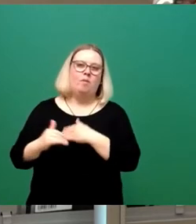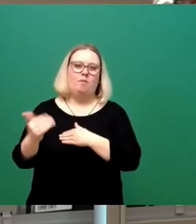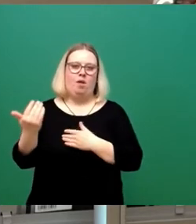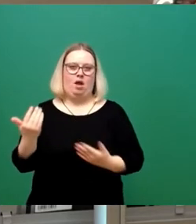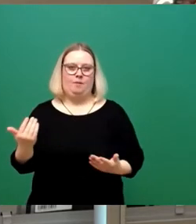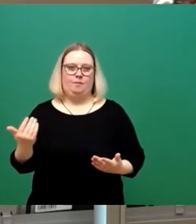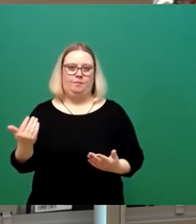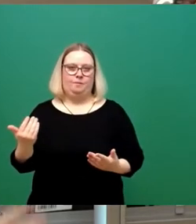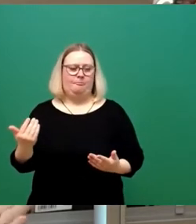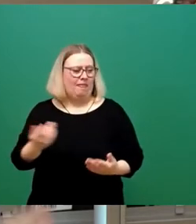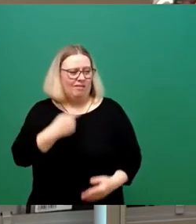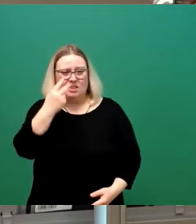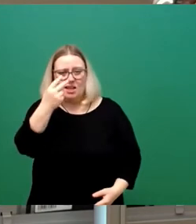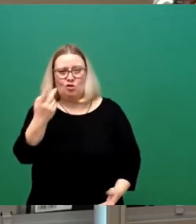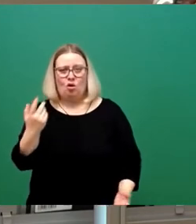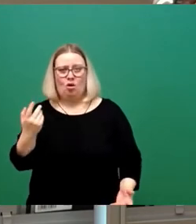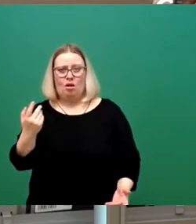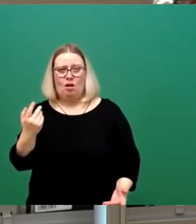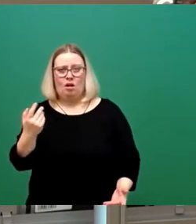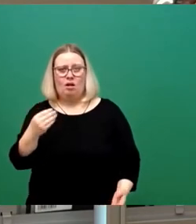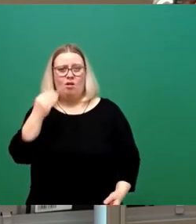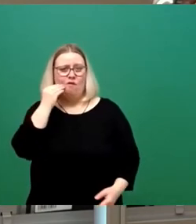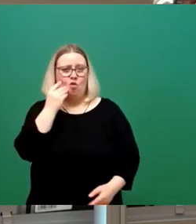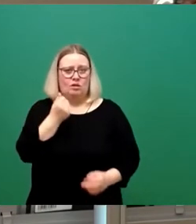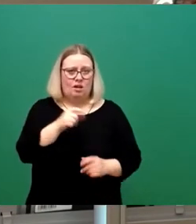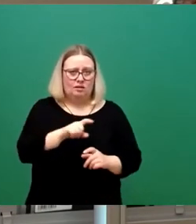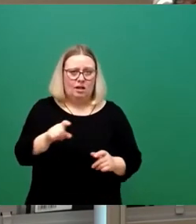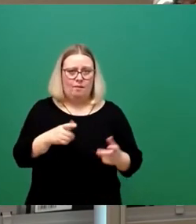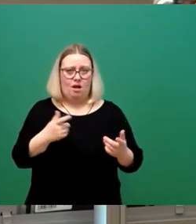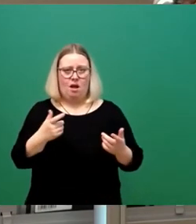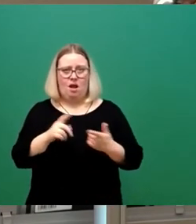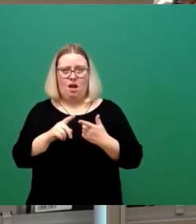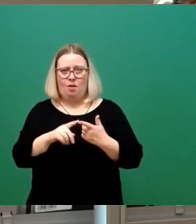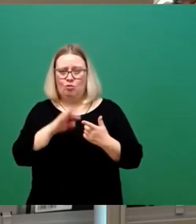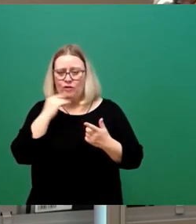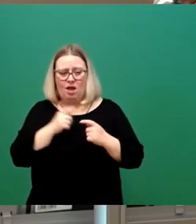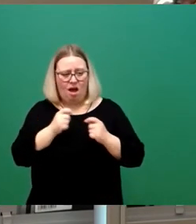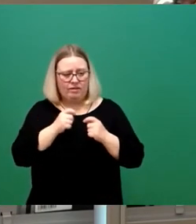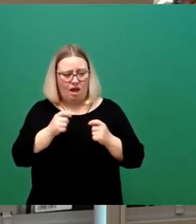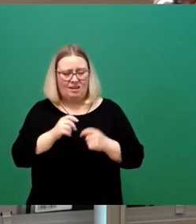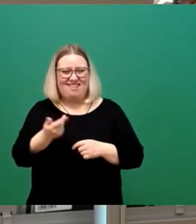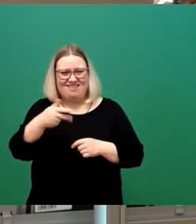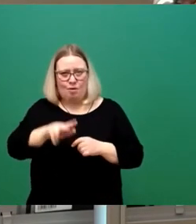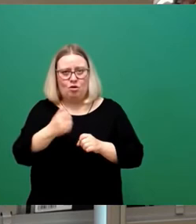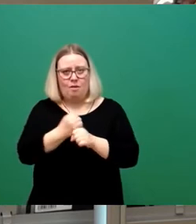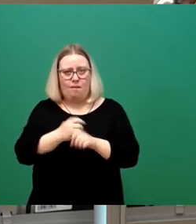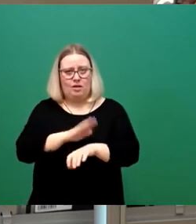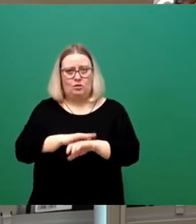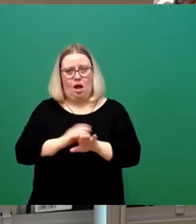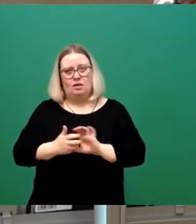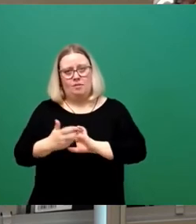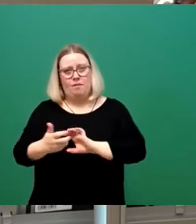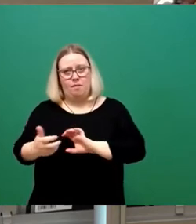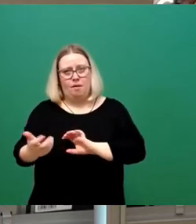doch selber, wir haben Wohngeldthema, acht, so viele Anträge, dass drei Monate Bearbeitungszeiten sind in einem